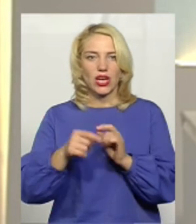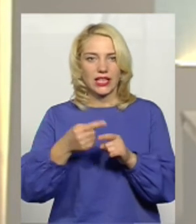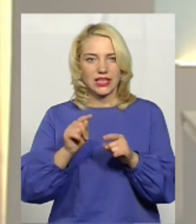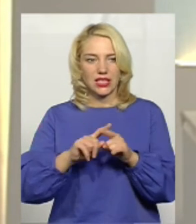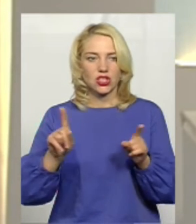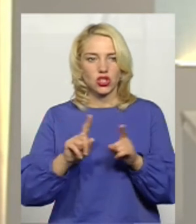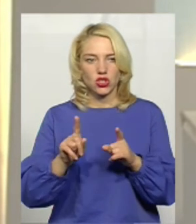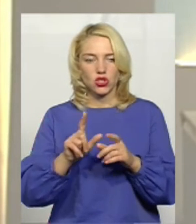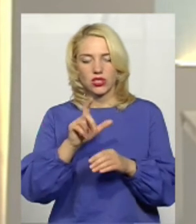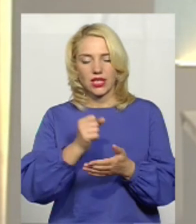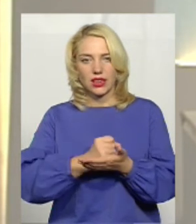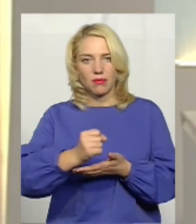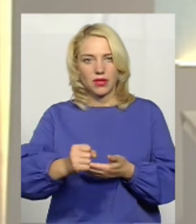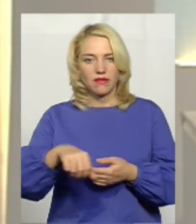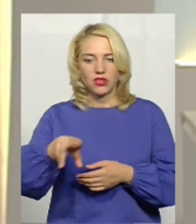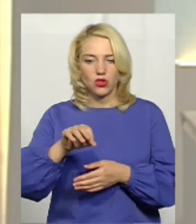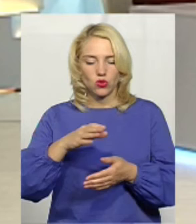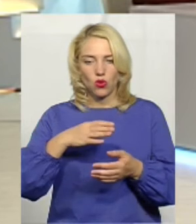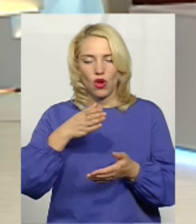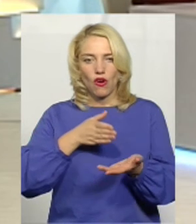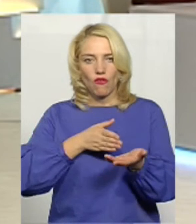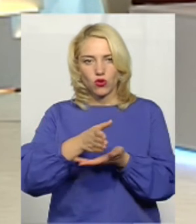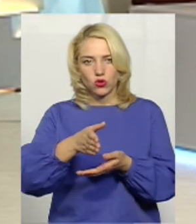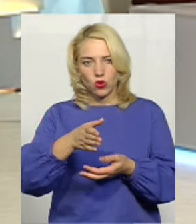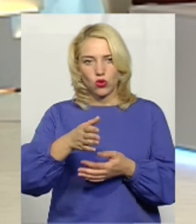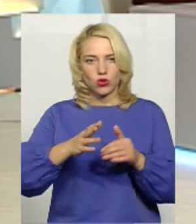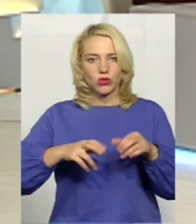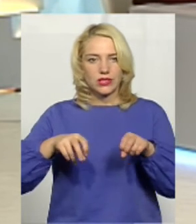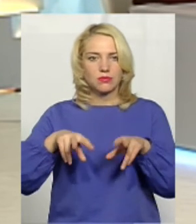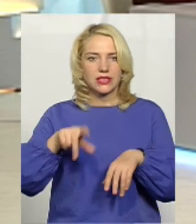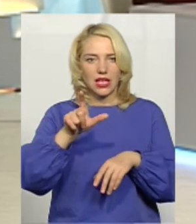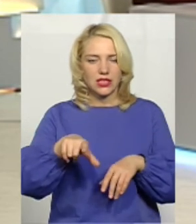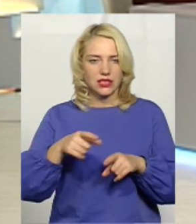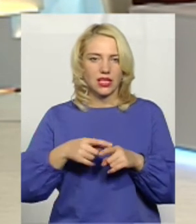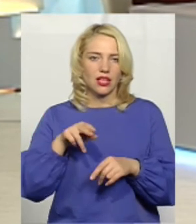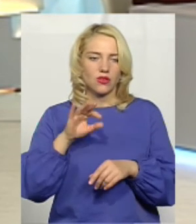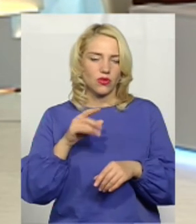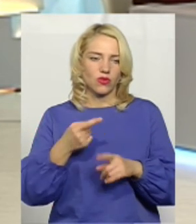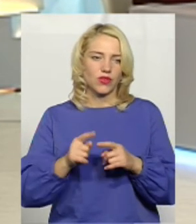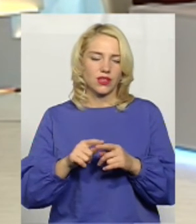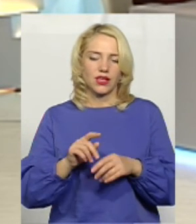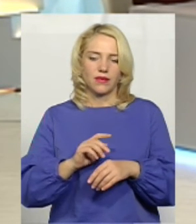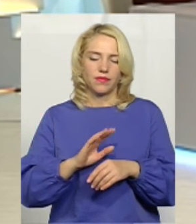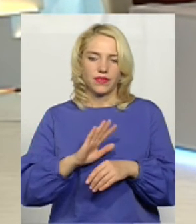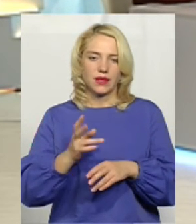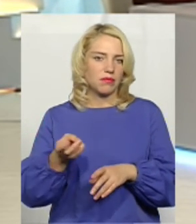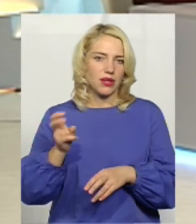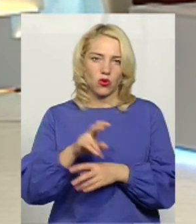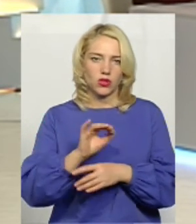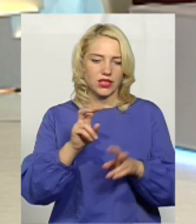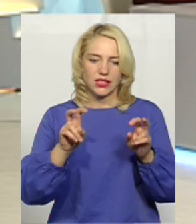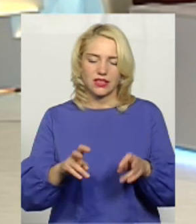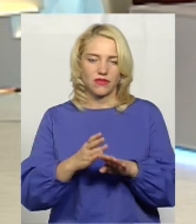за направленням до вузького спеціаліста іде пацієнт, то він приходить і не сидить в черзі, а,